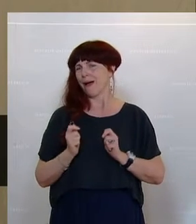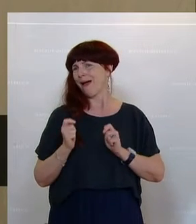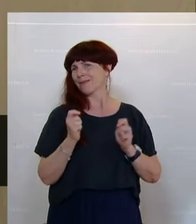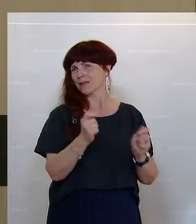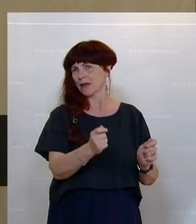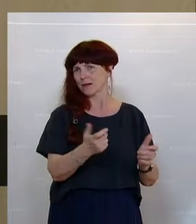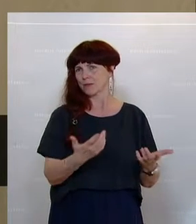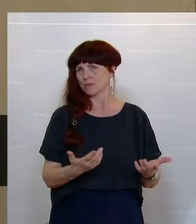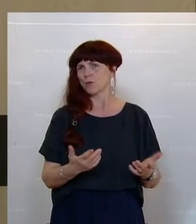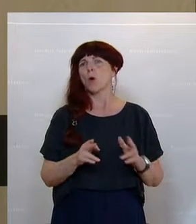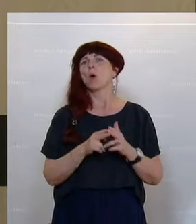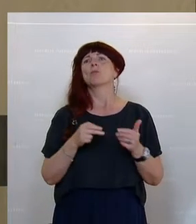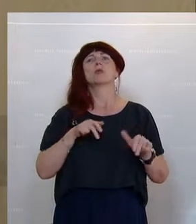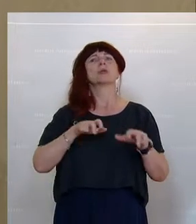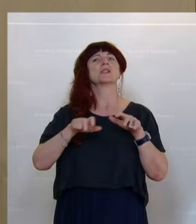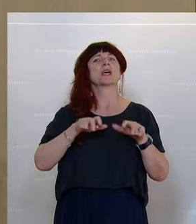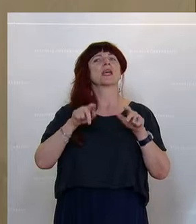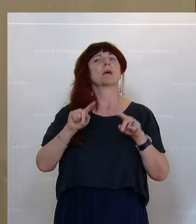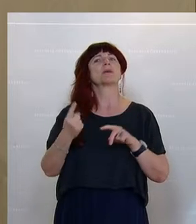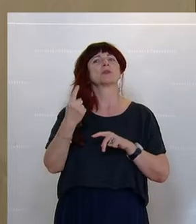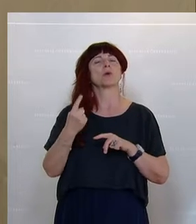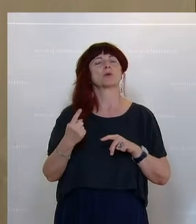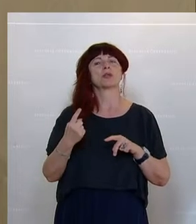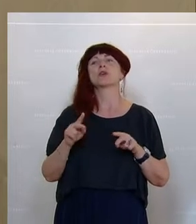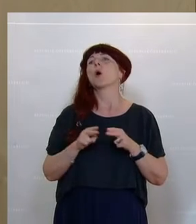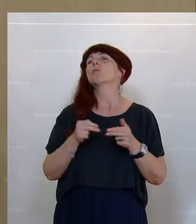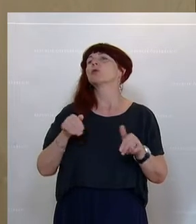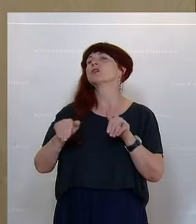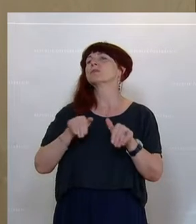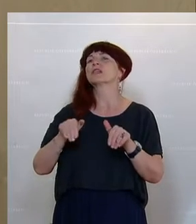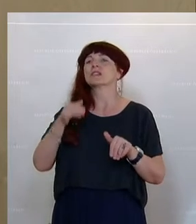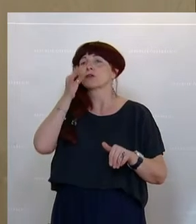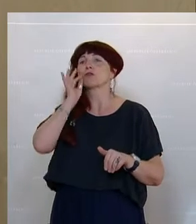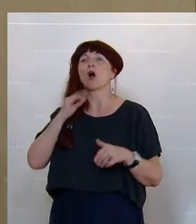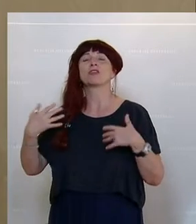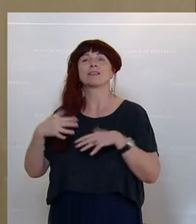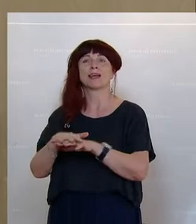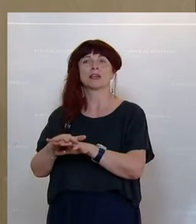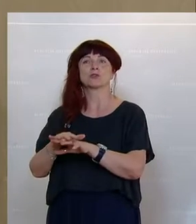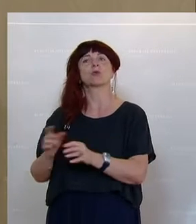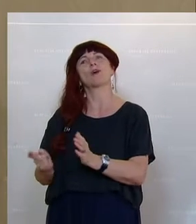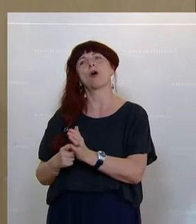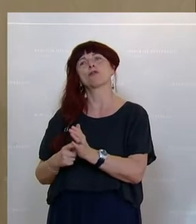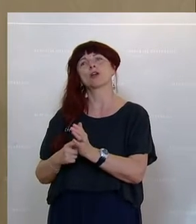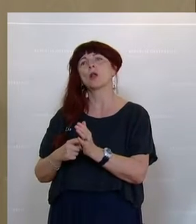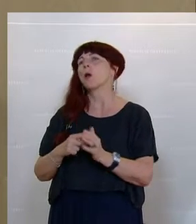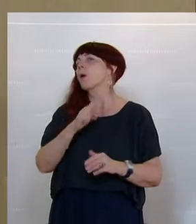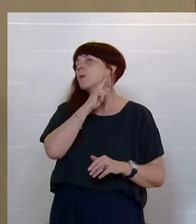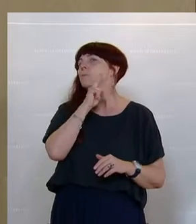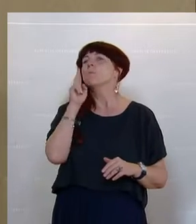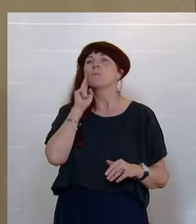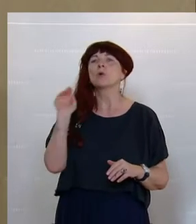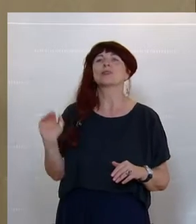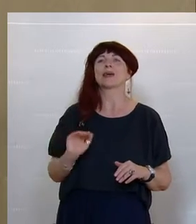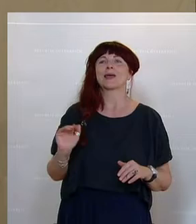gestellt, nämlich die Bundesregierung, insbesondere die Bundesministerin für Frauen und Integration, wird dazu aufgefordert, den Mutter-Kind-Pass in einen Eltern